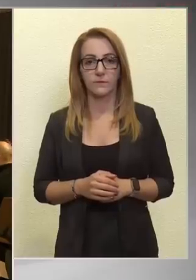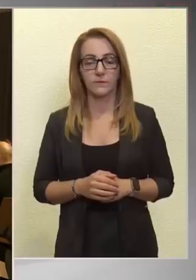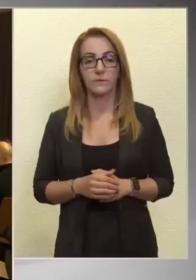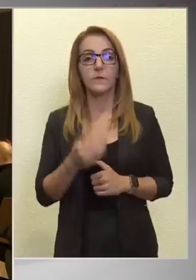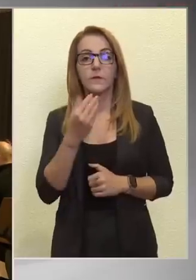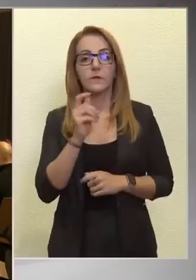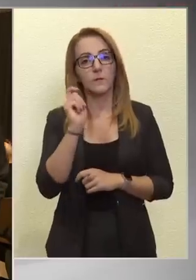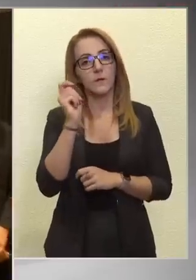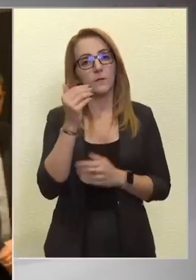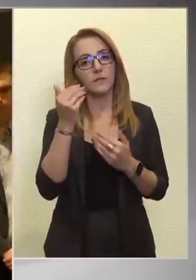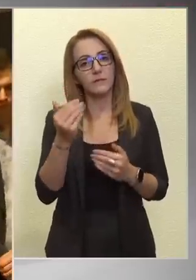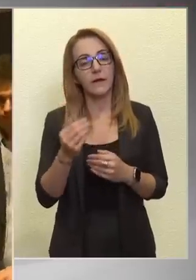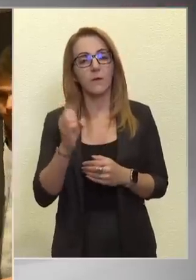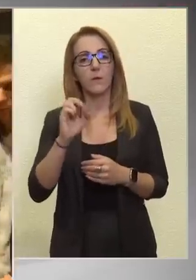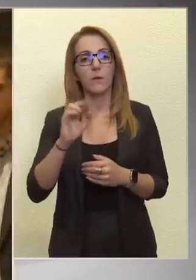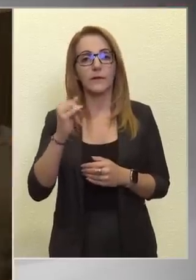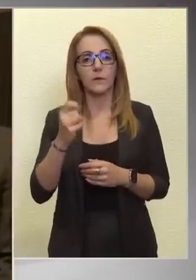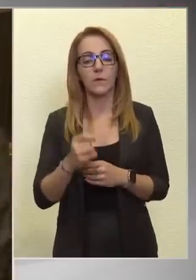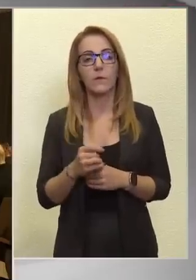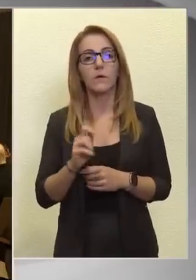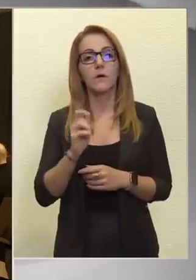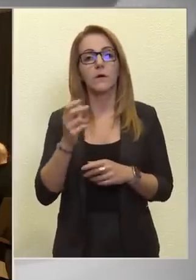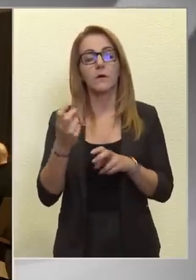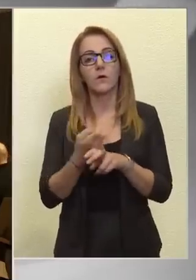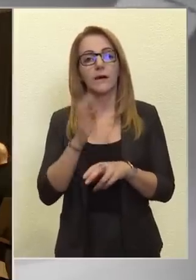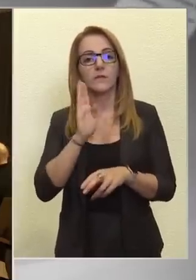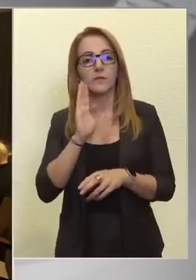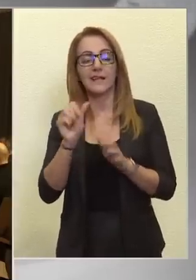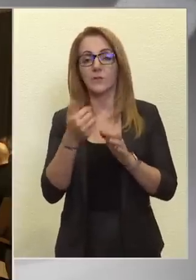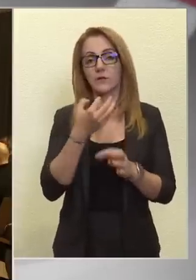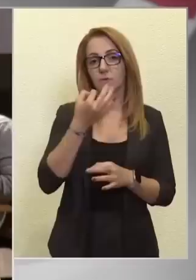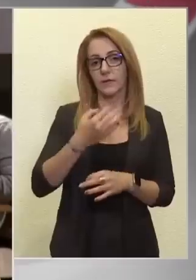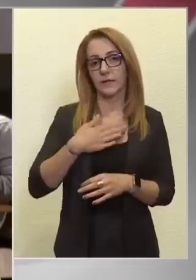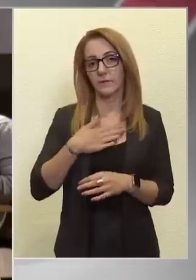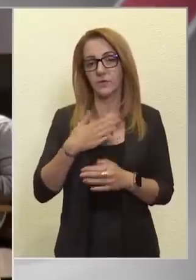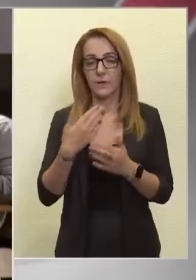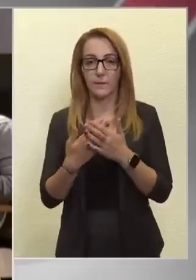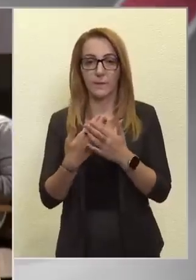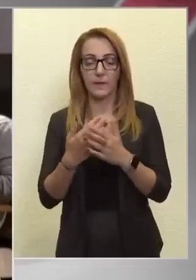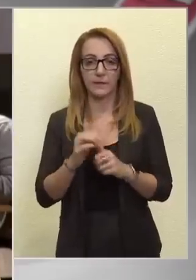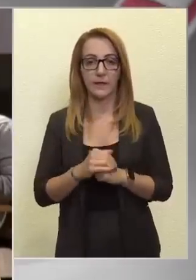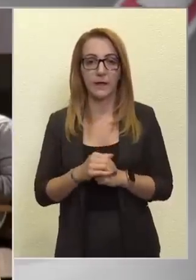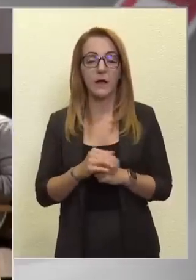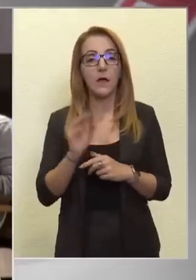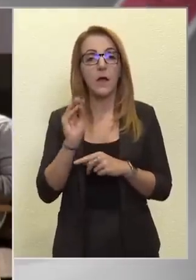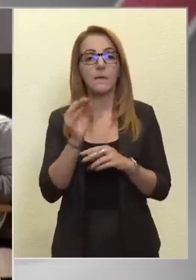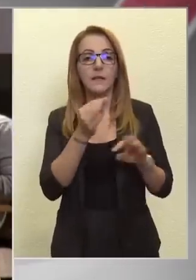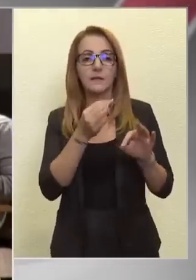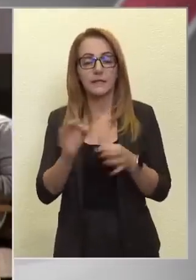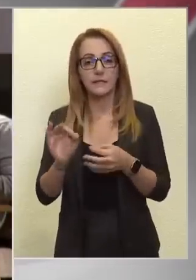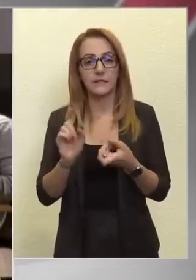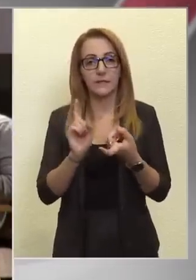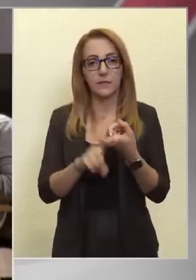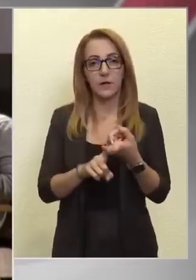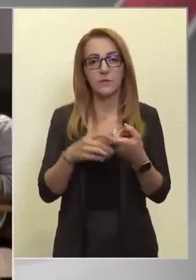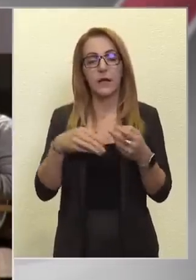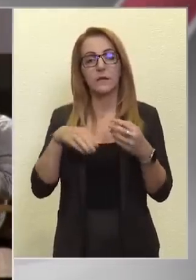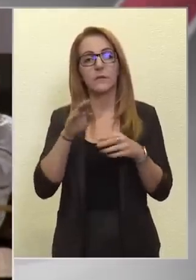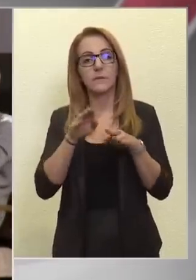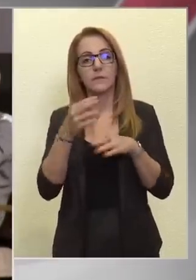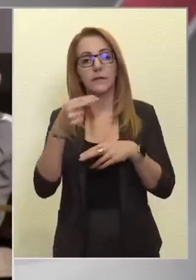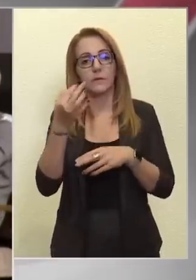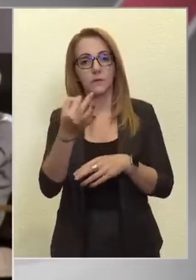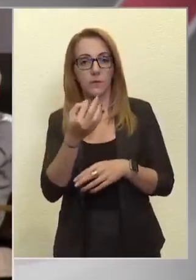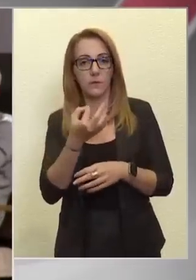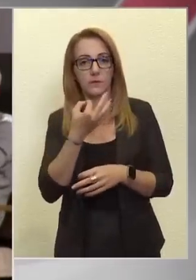Köszönöm, jó napot kívánok Orrigó, Kovács András Orrigó. Első kérdésem az lenne, hogy itt a bejelentett intézkedéssel kapcsán nagy miniszter úrtól